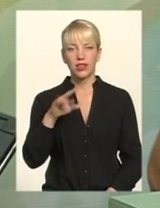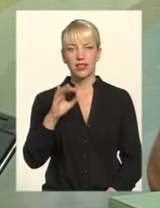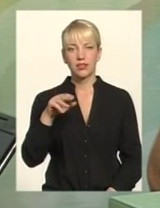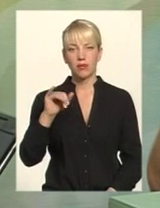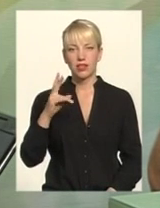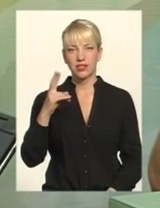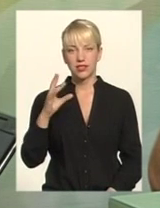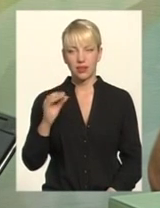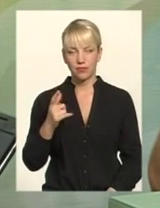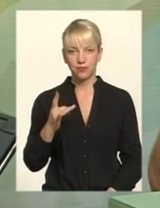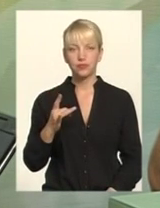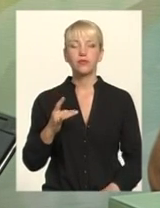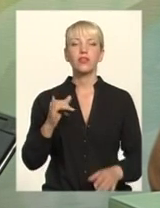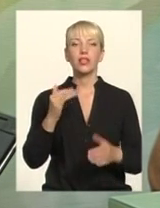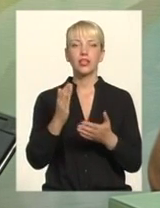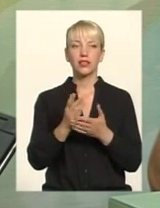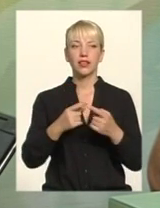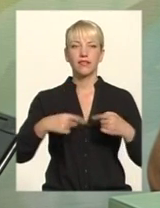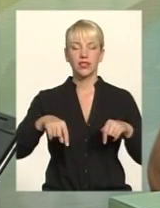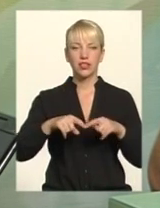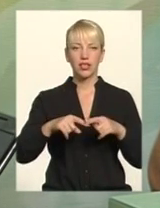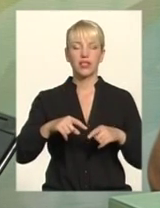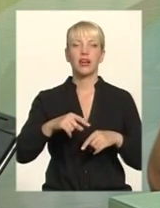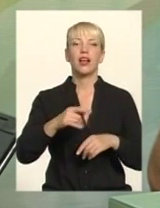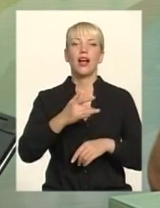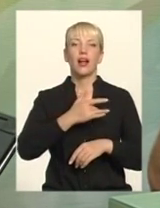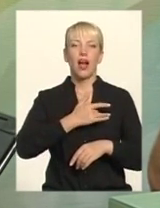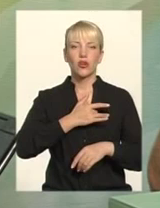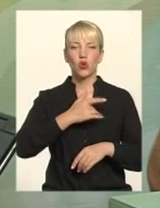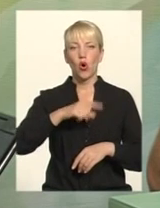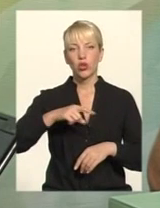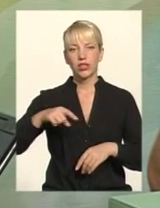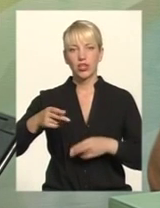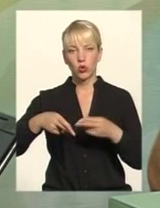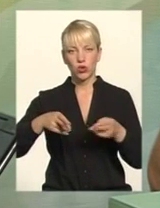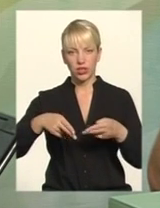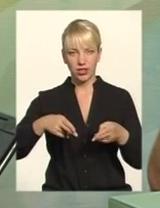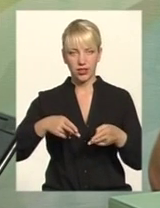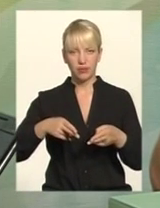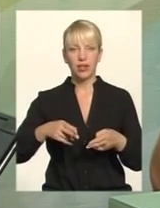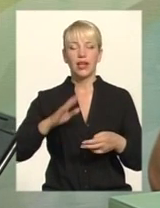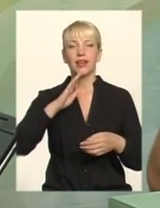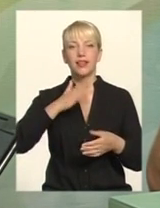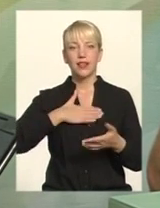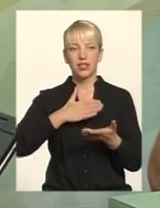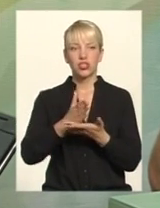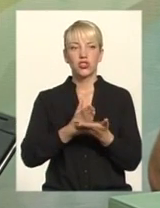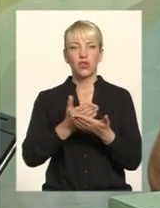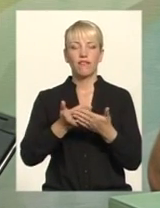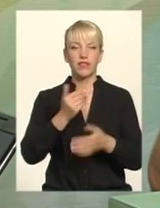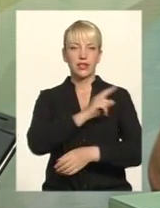кардіодиспансер І є відділення хірургії, кардіохірургії, обласні лікарні От наші чиновники від медицини